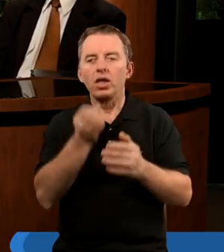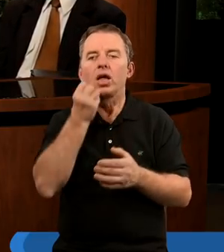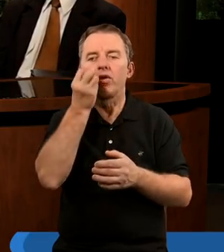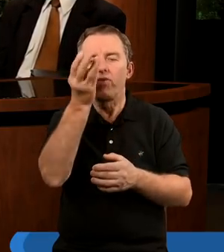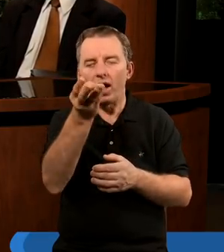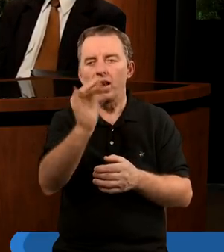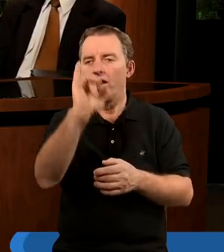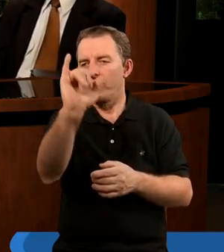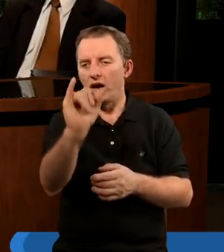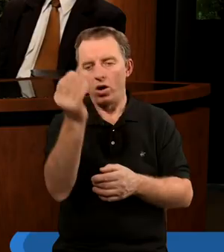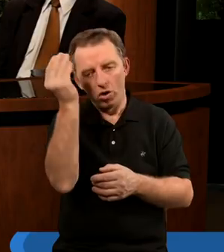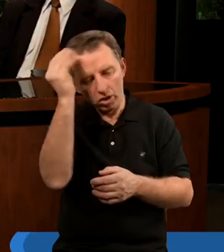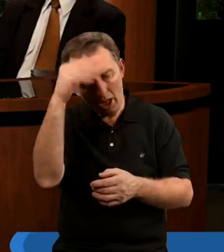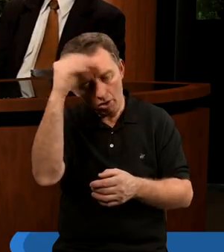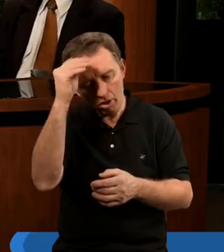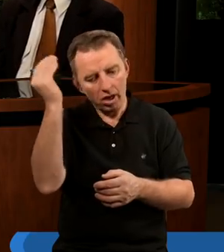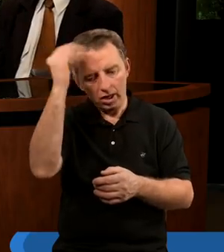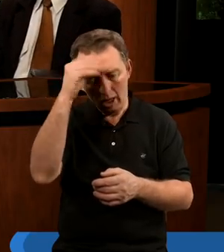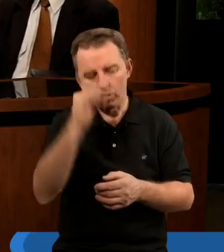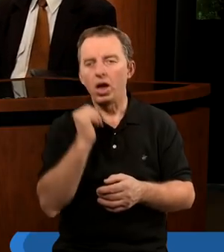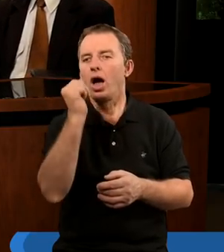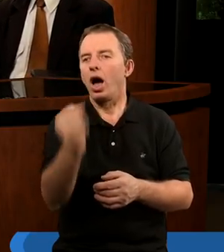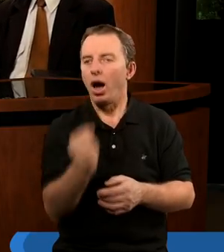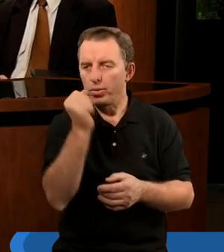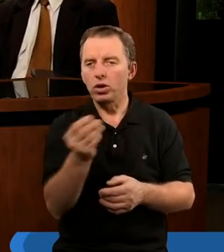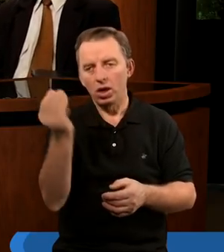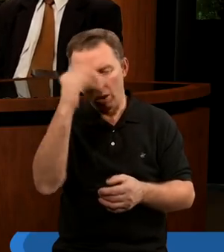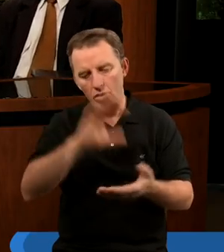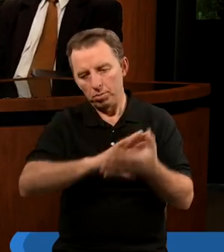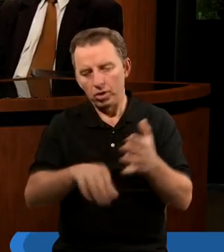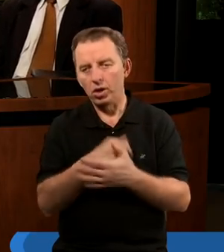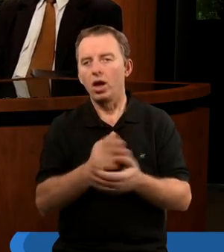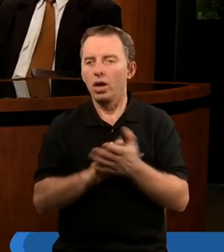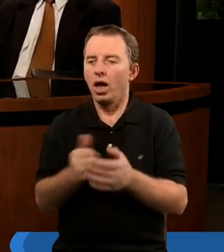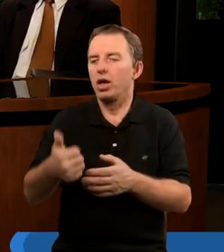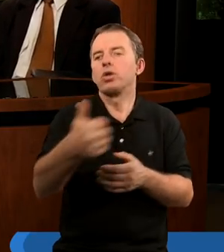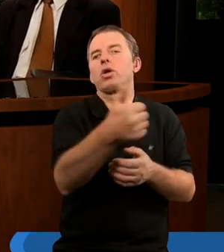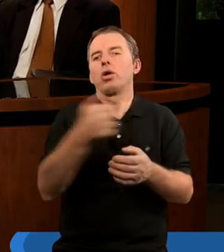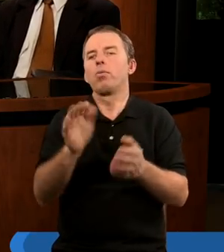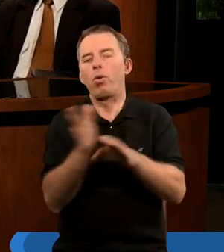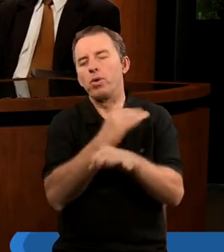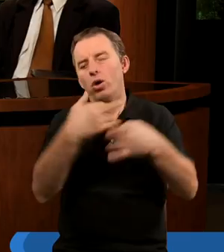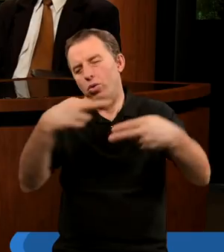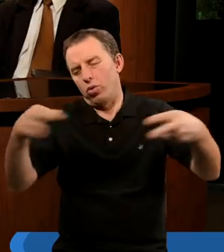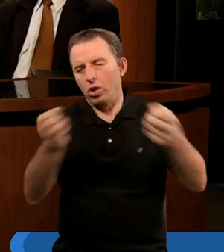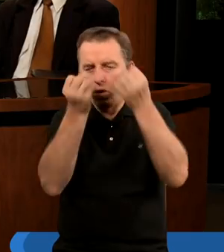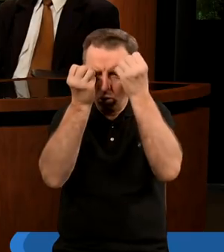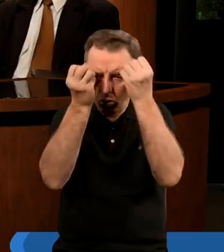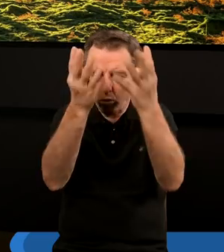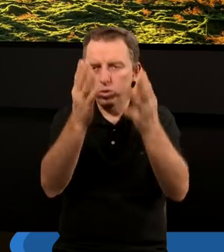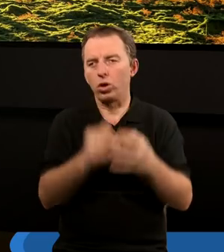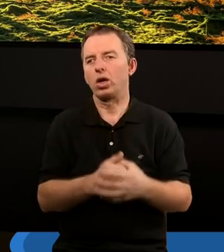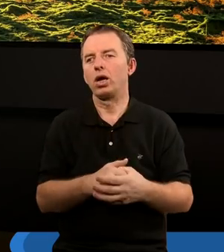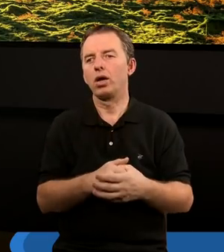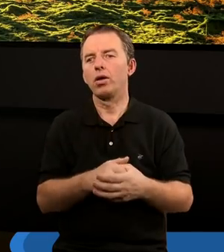trwanie w Jego nauce, w nauce apostolskiej, w nauce Pisma Świętego, Ono nas nawet jednoczy, mimo różnych kultur, mimo